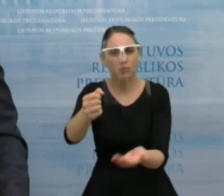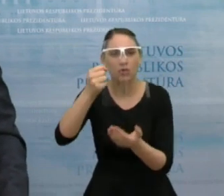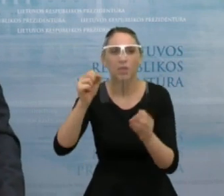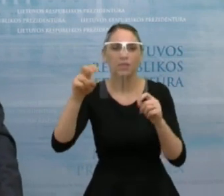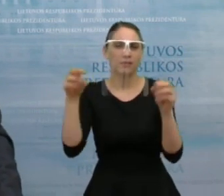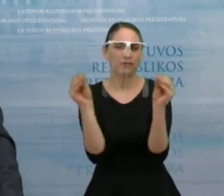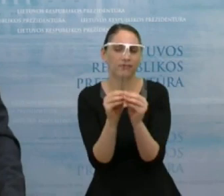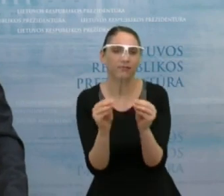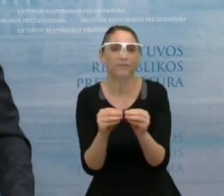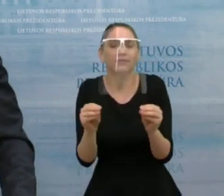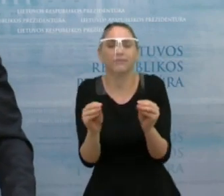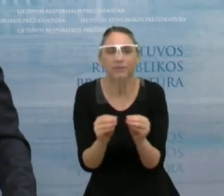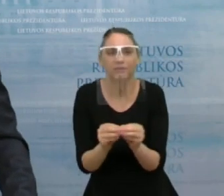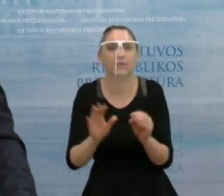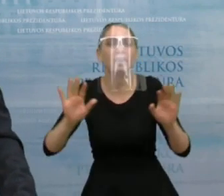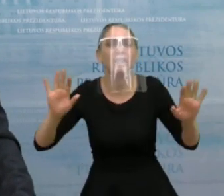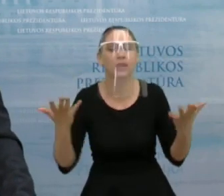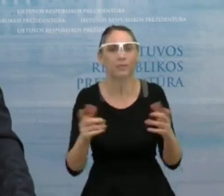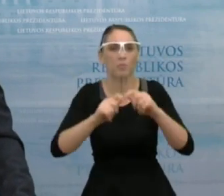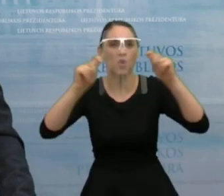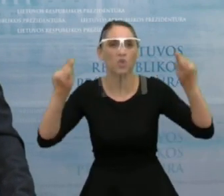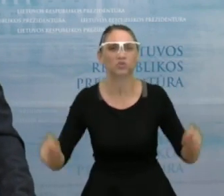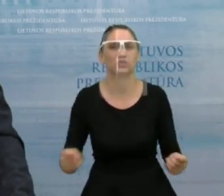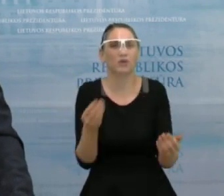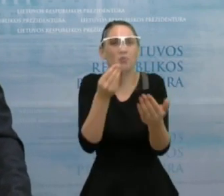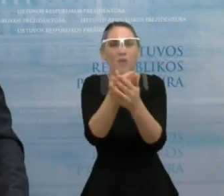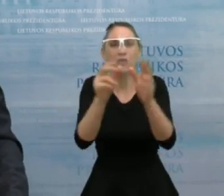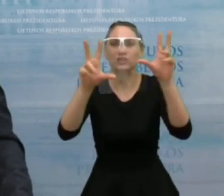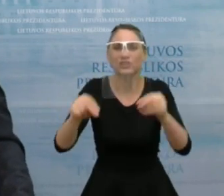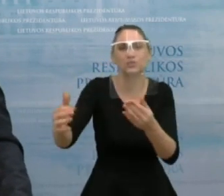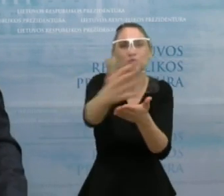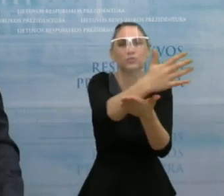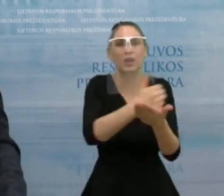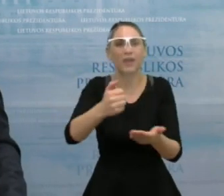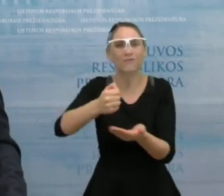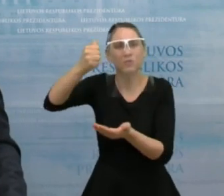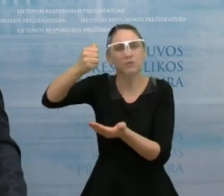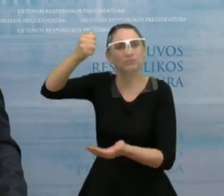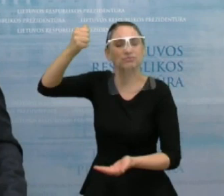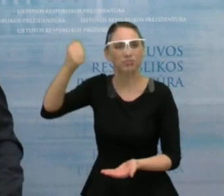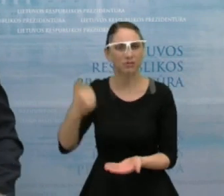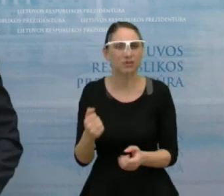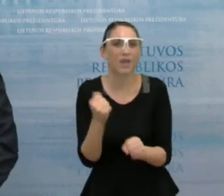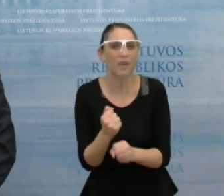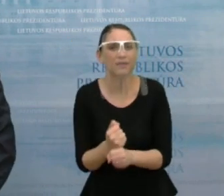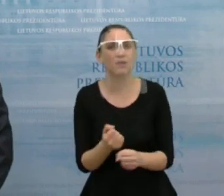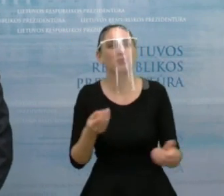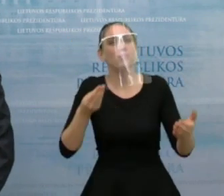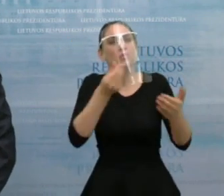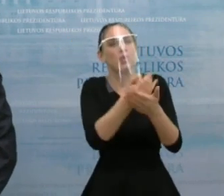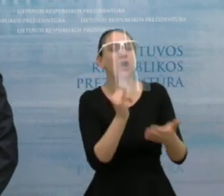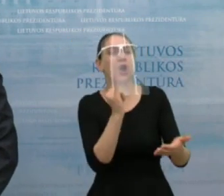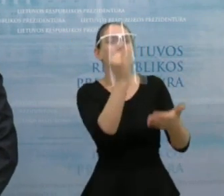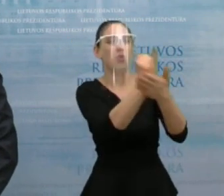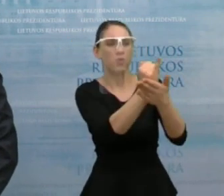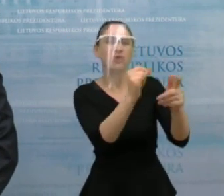klausimas būtų nuo ko reikėtų pagaliau pradėti tą daryti, ar tik naikinti mokestinės išimtis apie ką